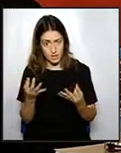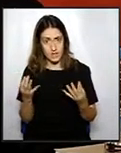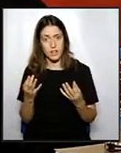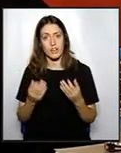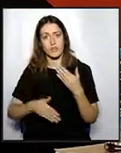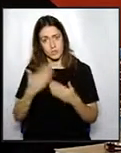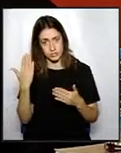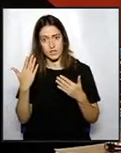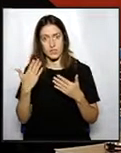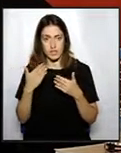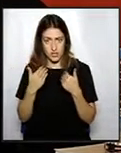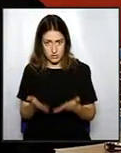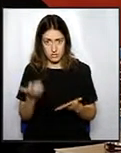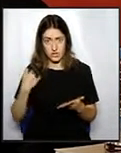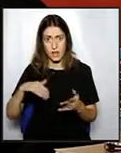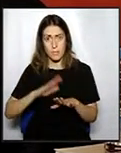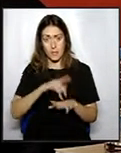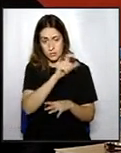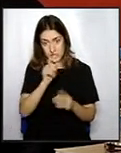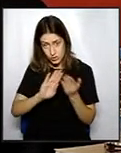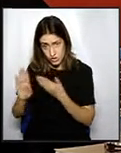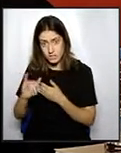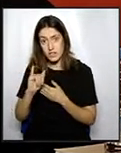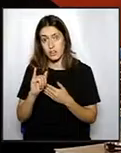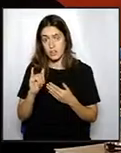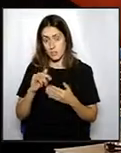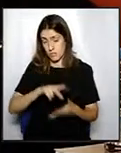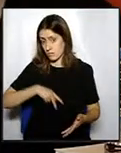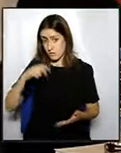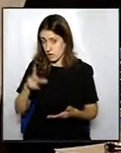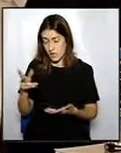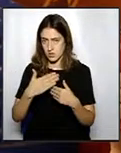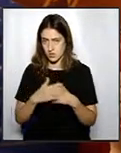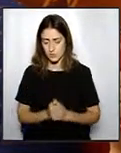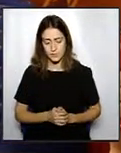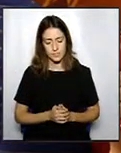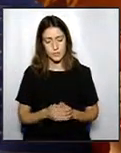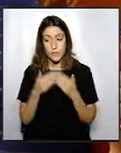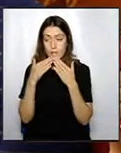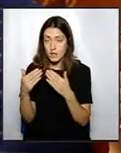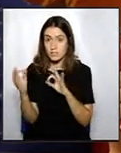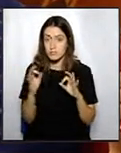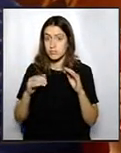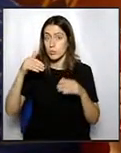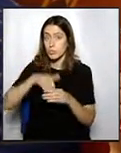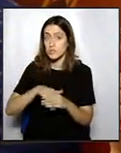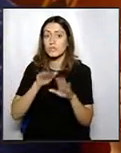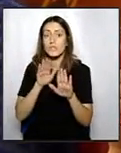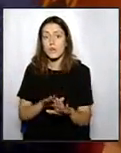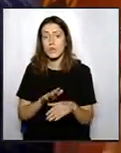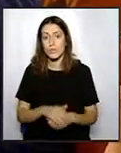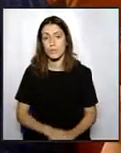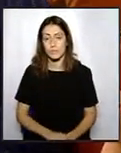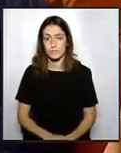per tota la gent, no tan sols de la zona, sinó per tota la gent de Vic en general. moltes gràcies, doncs passem a votació, vots a favor,